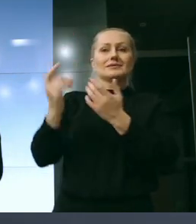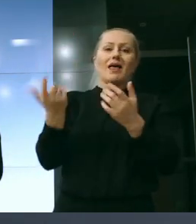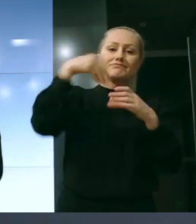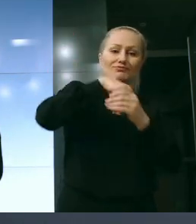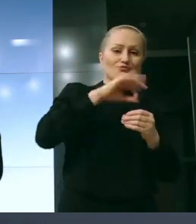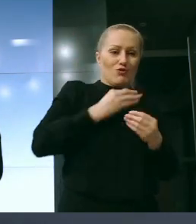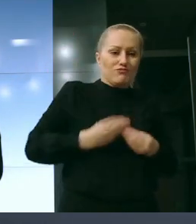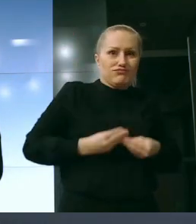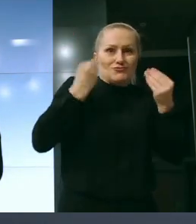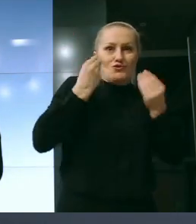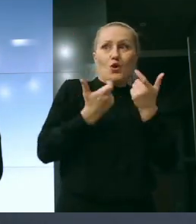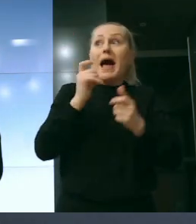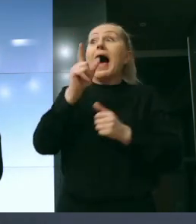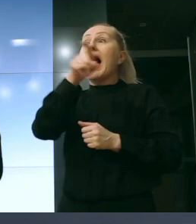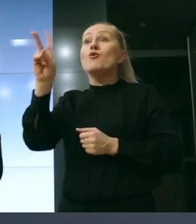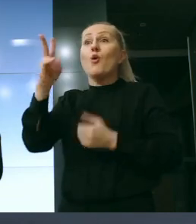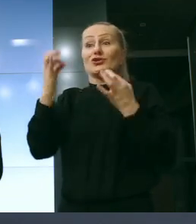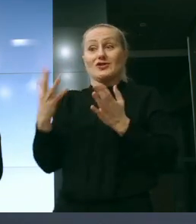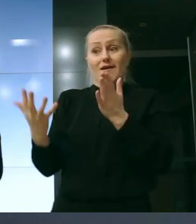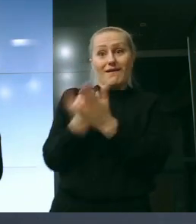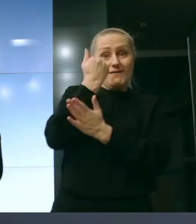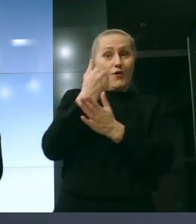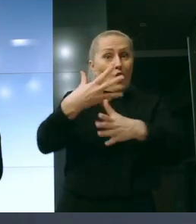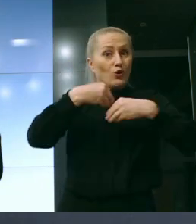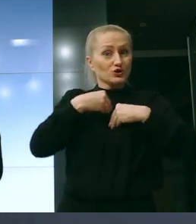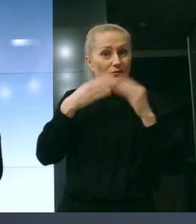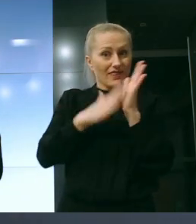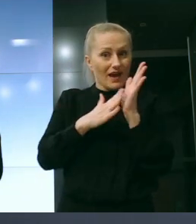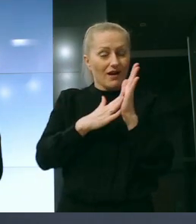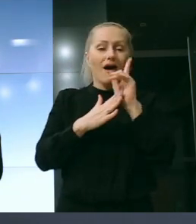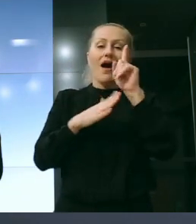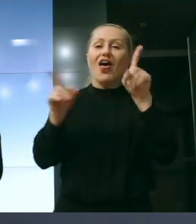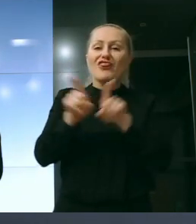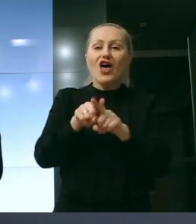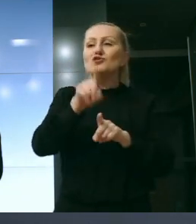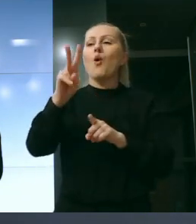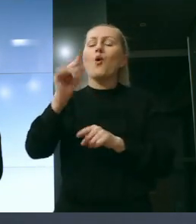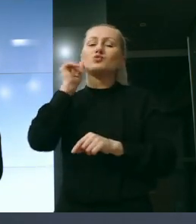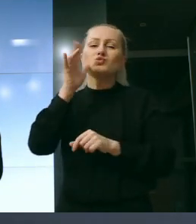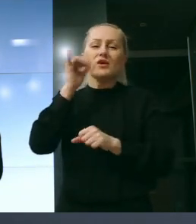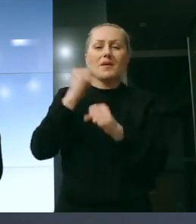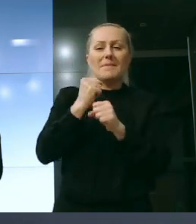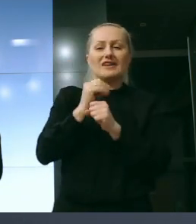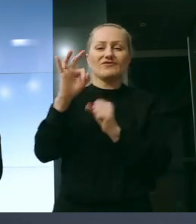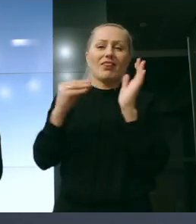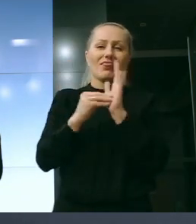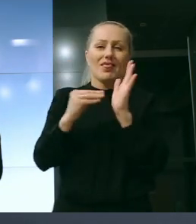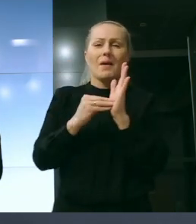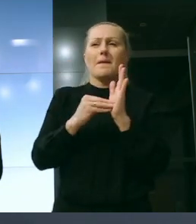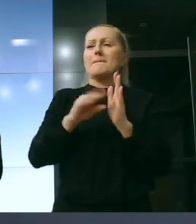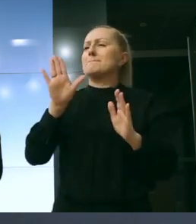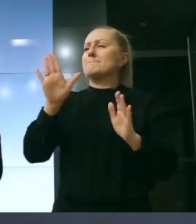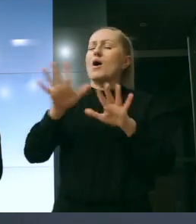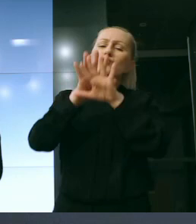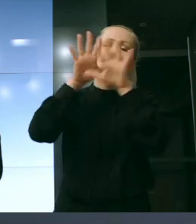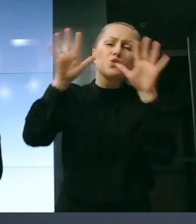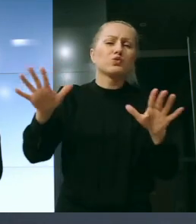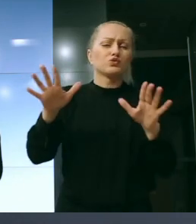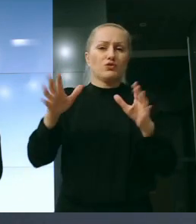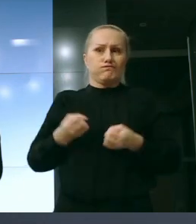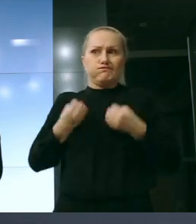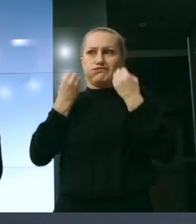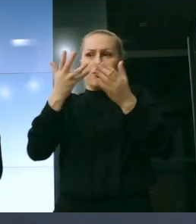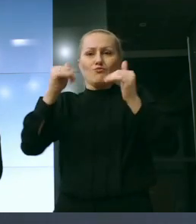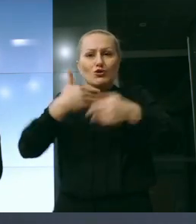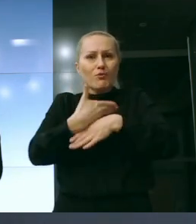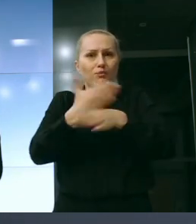Państwa, którzy dzisiaj będą odbierać nagrody, ale też którzy w tej swojej codziennej pracy mają naprawdę dużo do podzielenia się z innymi.